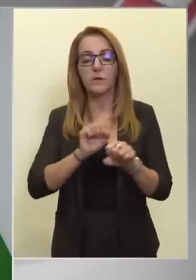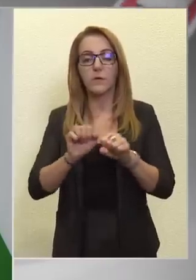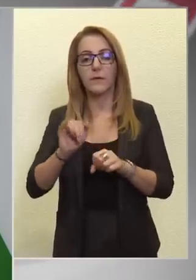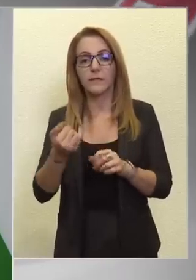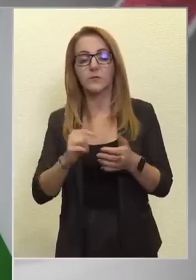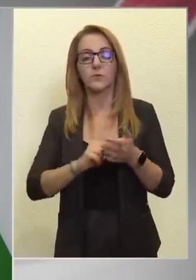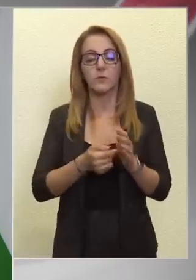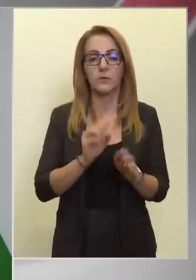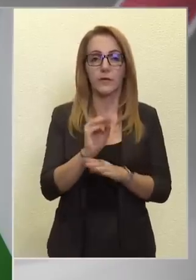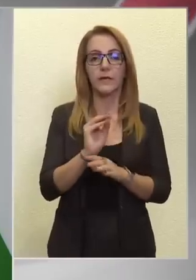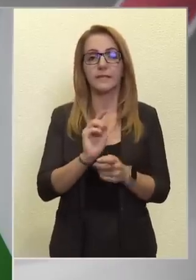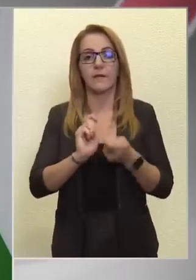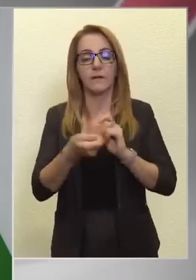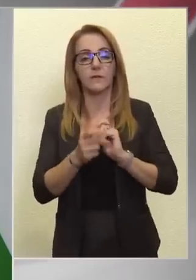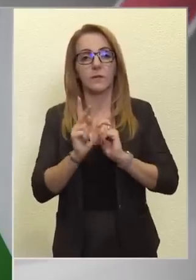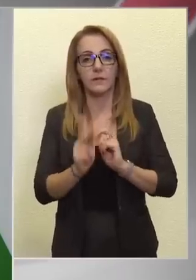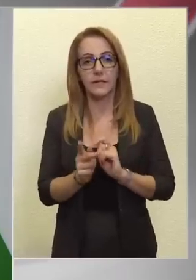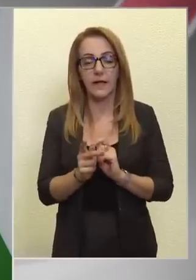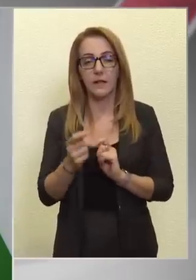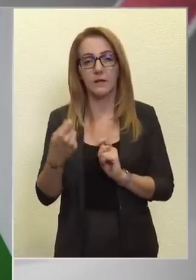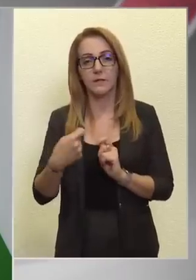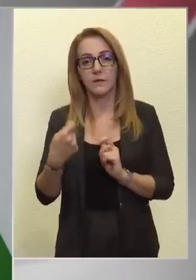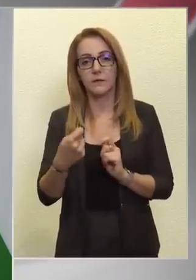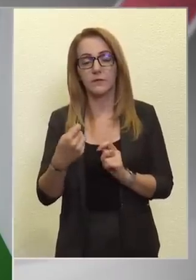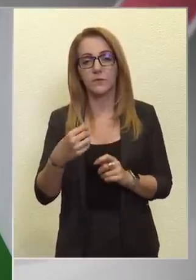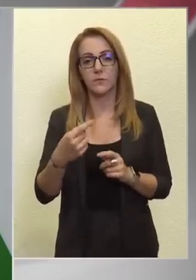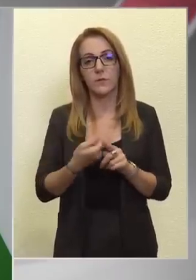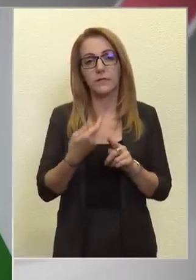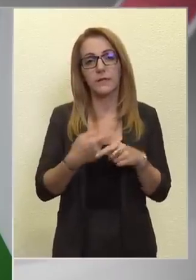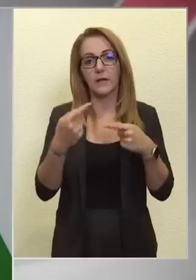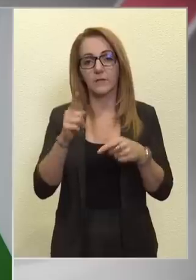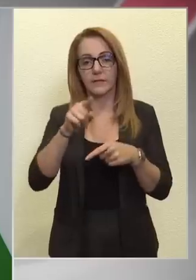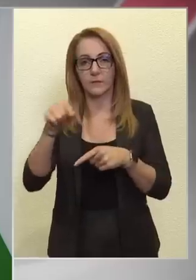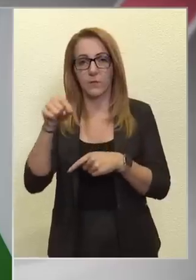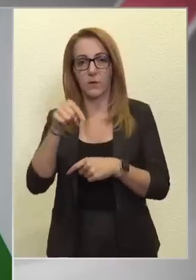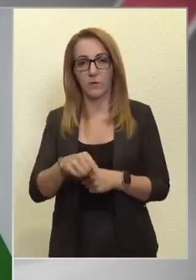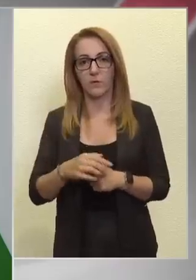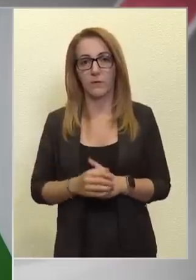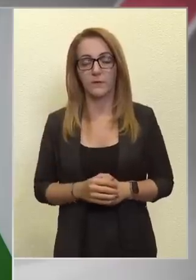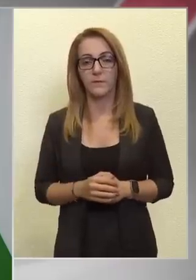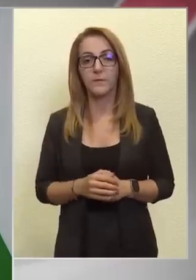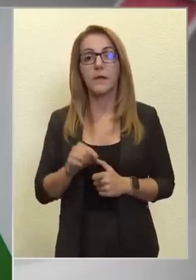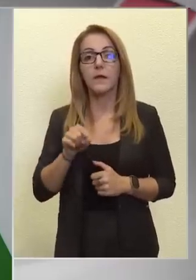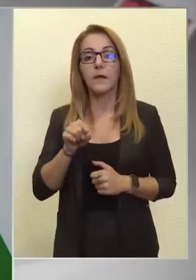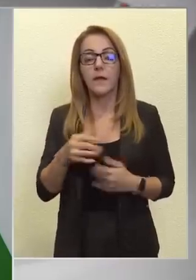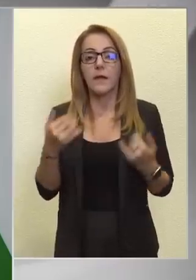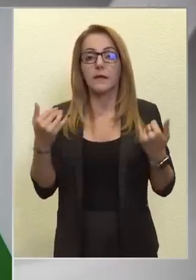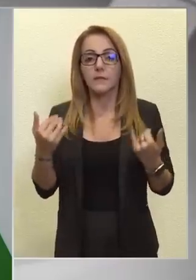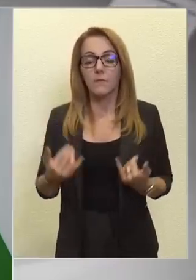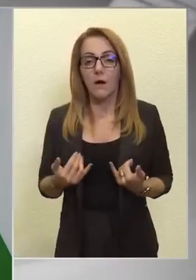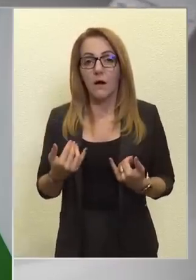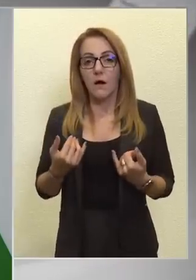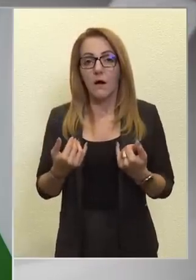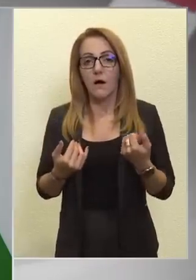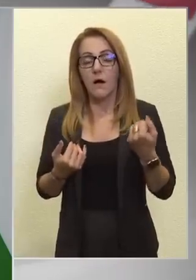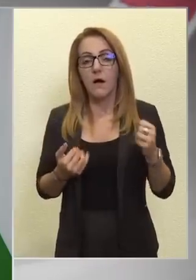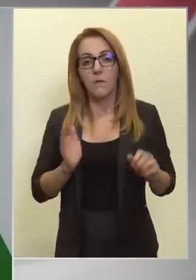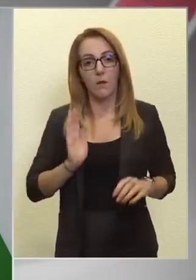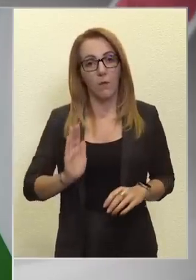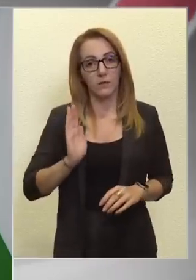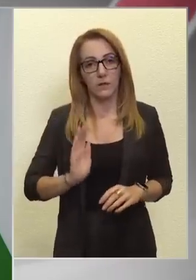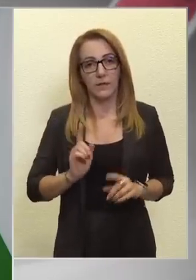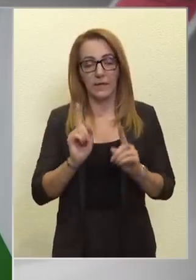változtatni kell a szankciós politikának a következő hónapokban? Ez ma a baloldali álláspont